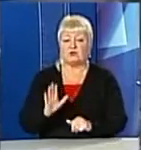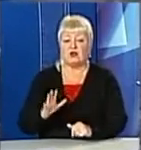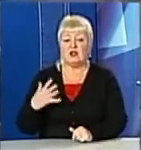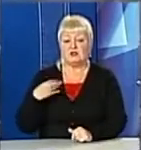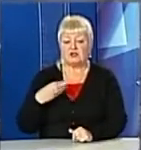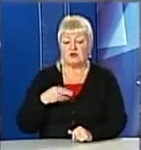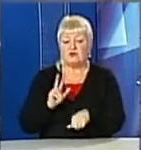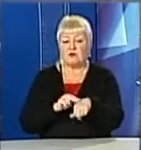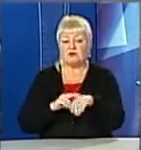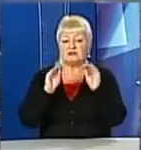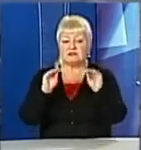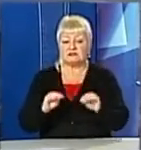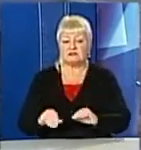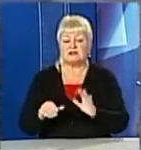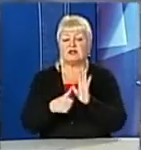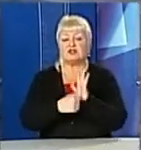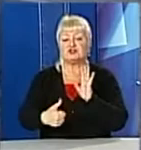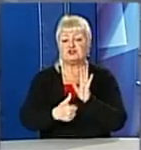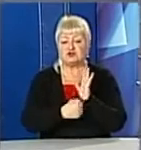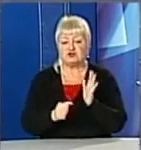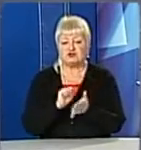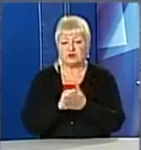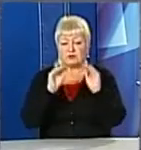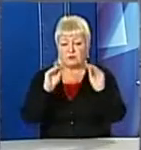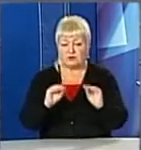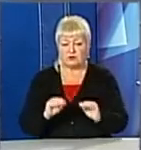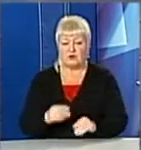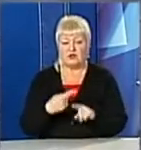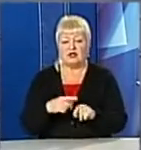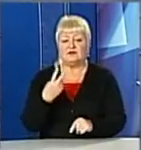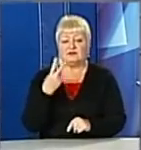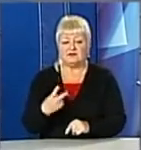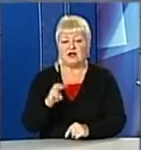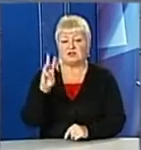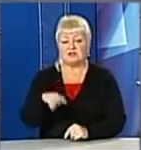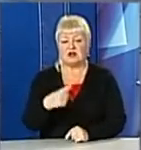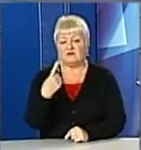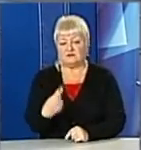поліцейські склали майже шість сотень протоколів. Це в середньому два штрафи на день.